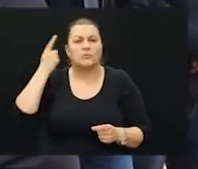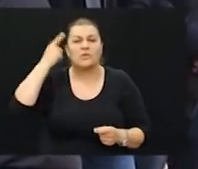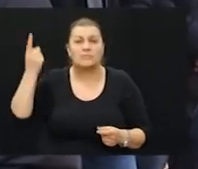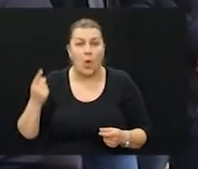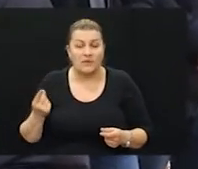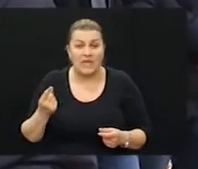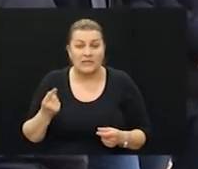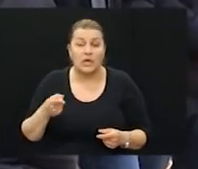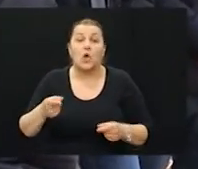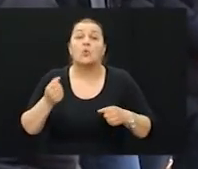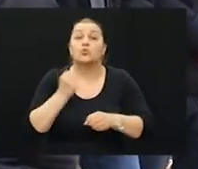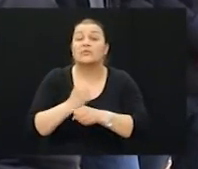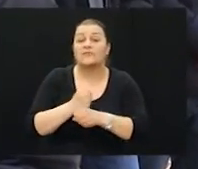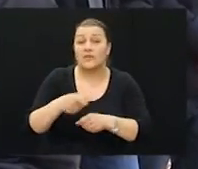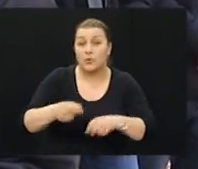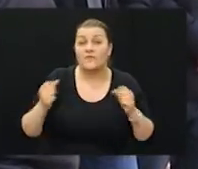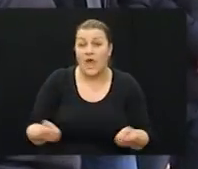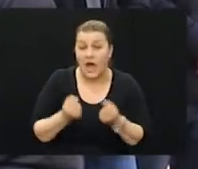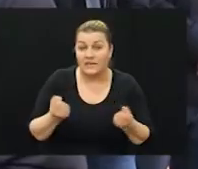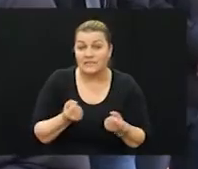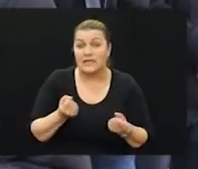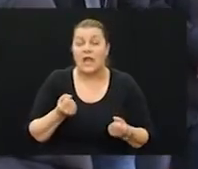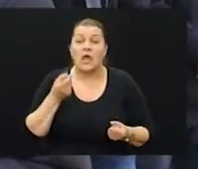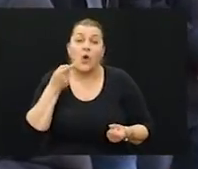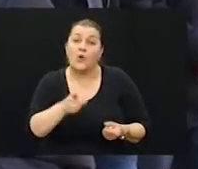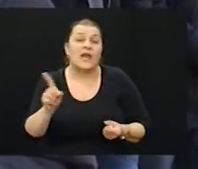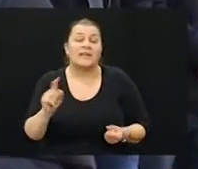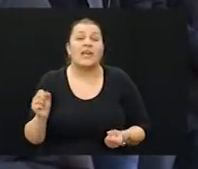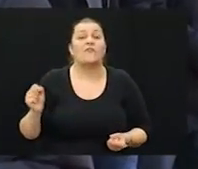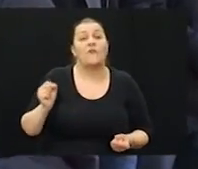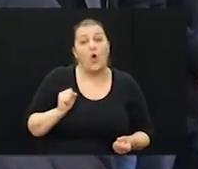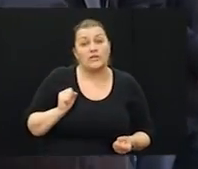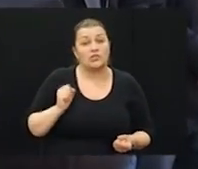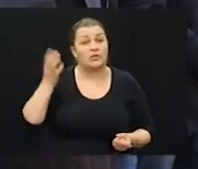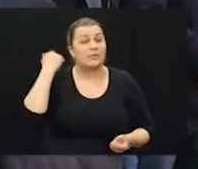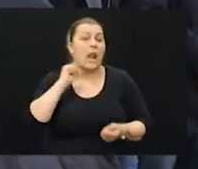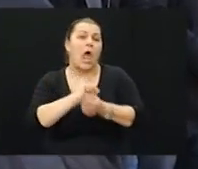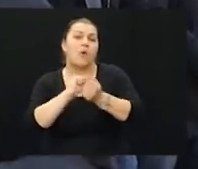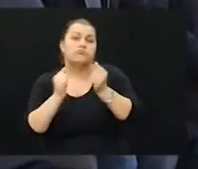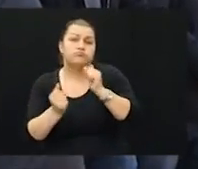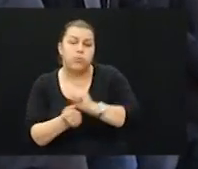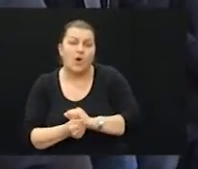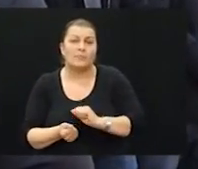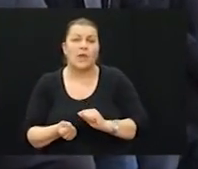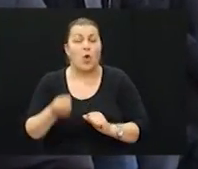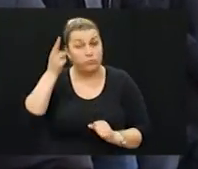spomenak. U izredbi akcije koja se odnosila, naravno, ona nije vojnički i na takav način bila borbeno